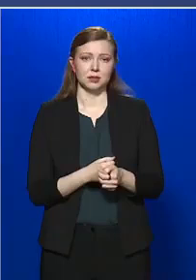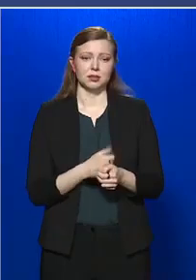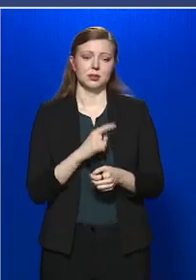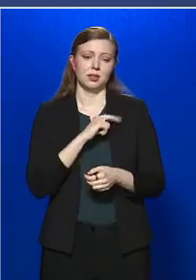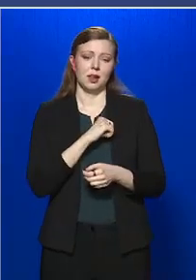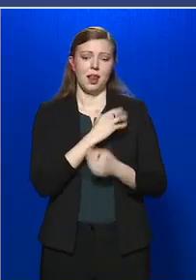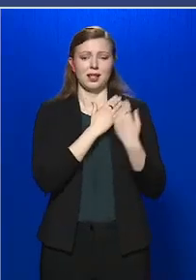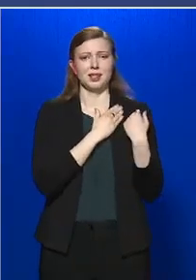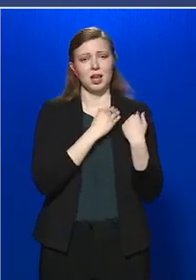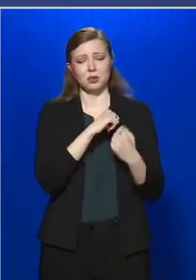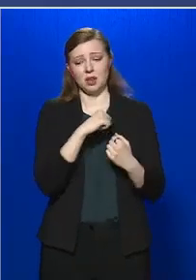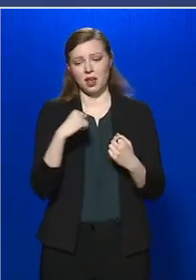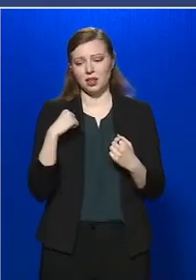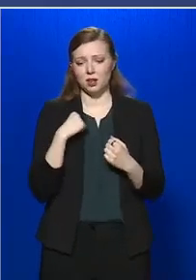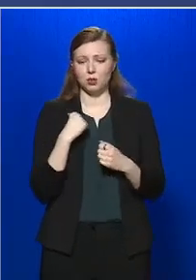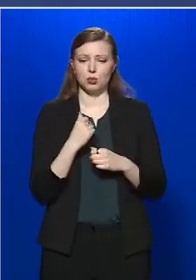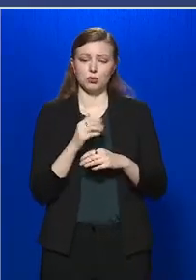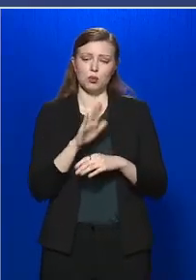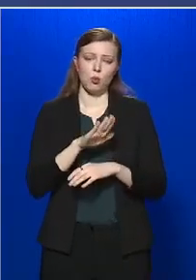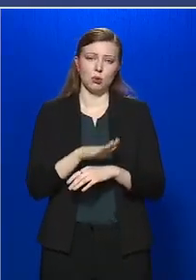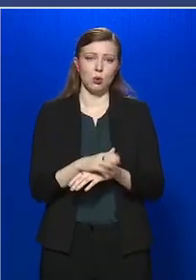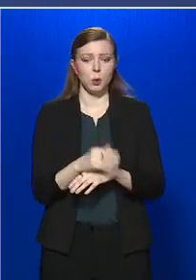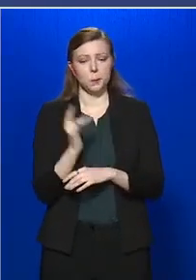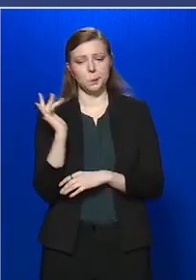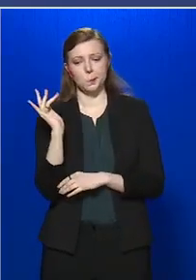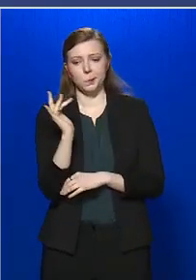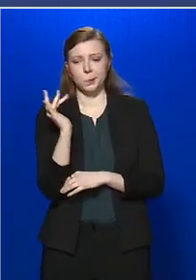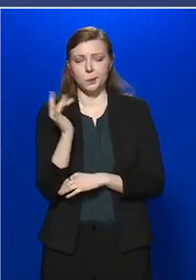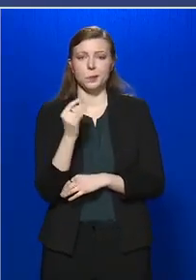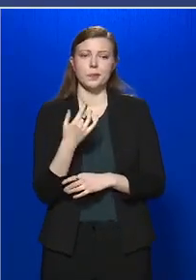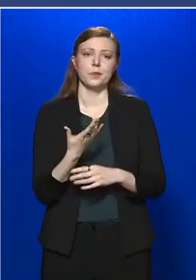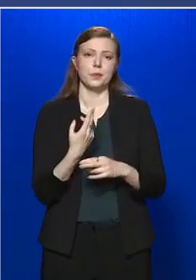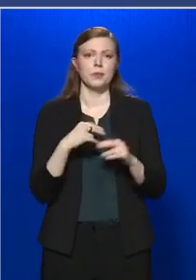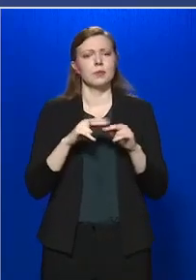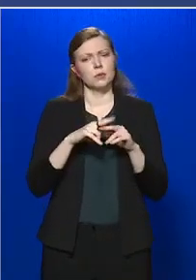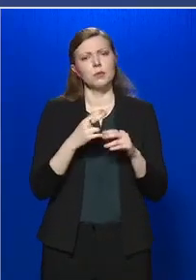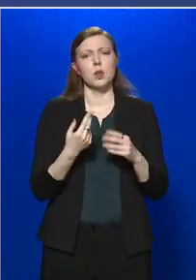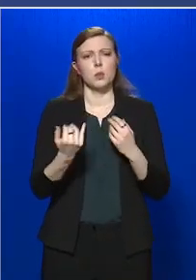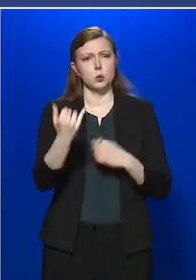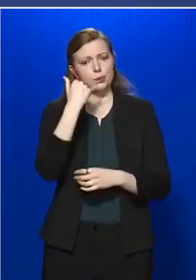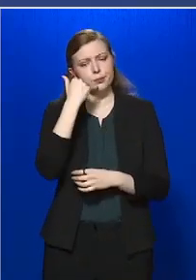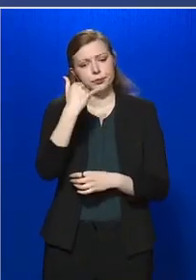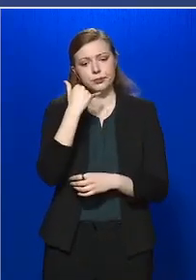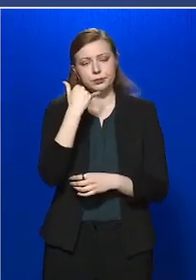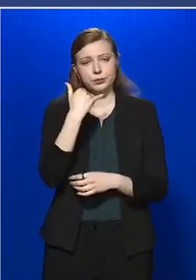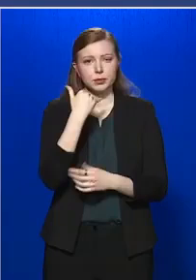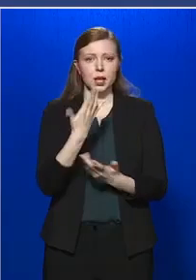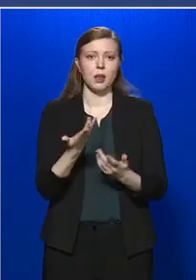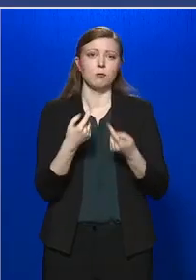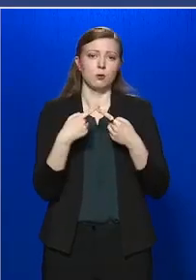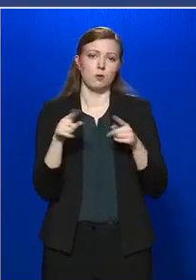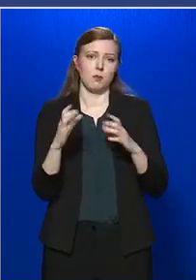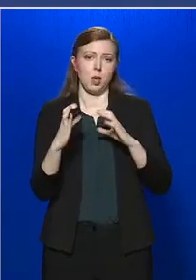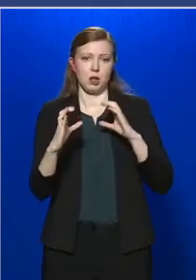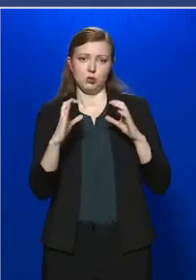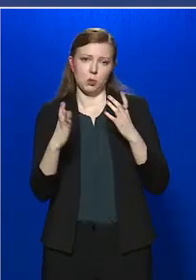egyedül kell lennie az otthonában, ezért gyakran hívjuk fölőtt telefonon, vagy más